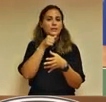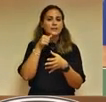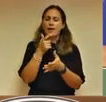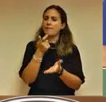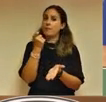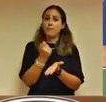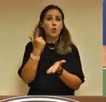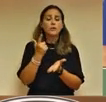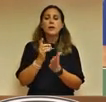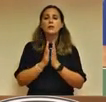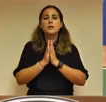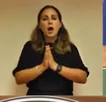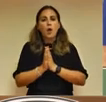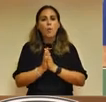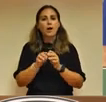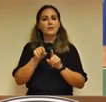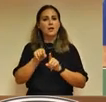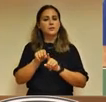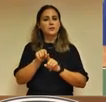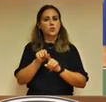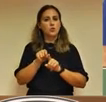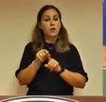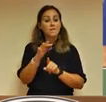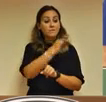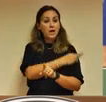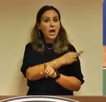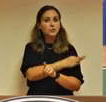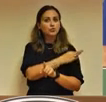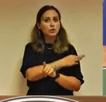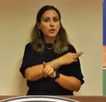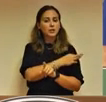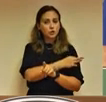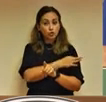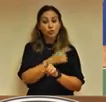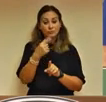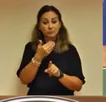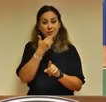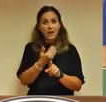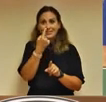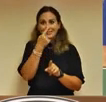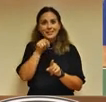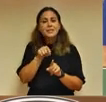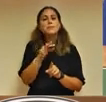raccomandata la vaccinazione con questi vaccini bivalenti.